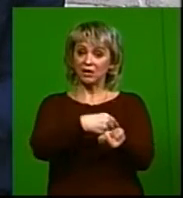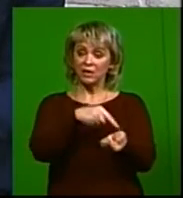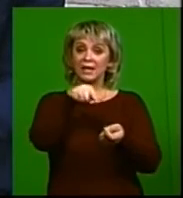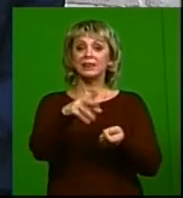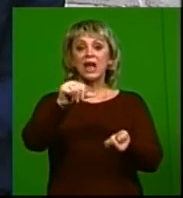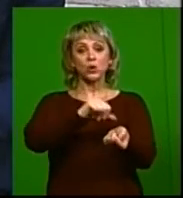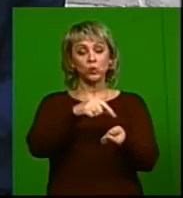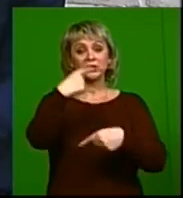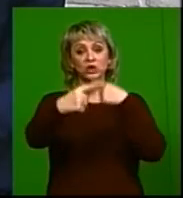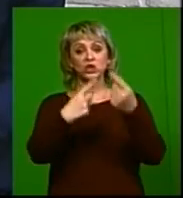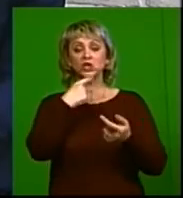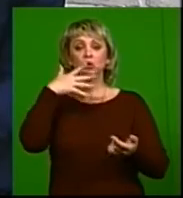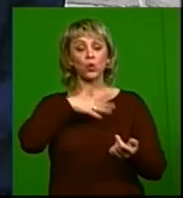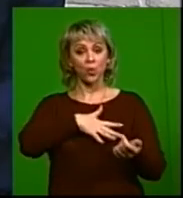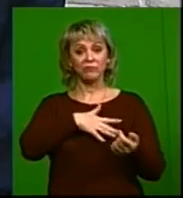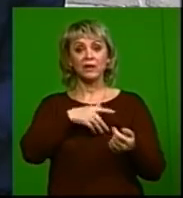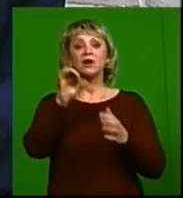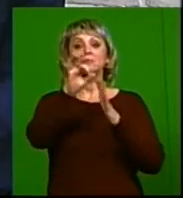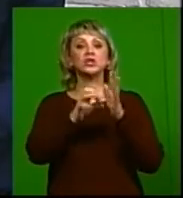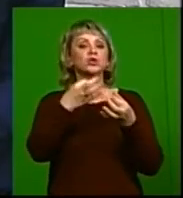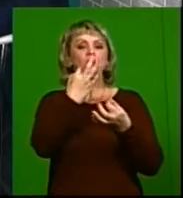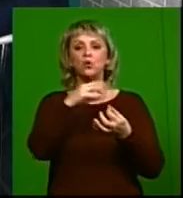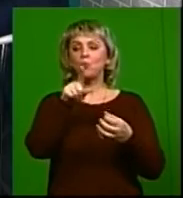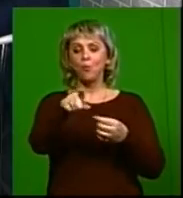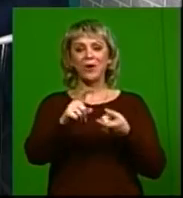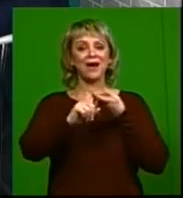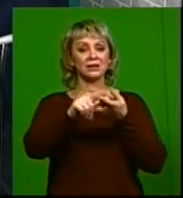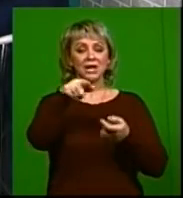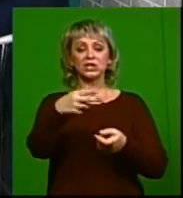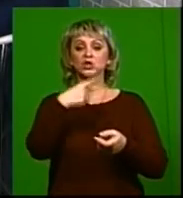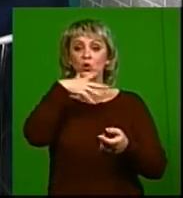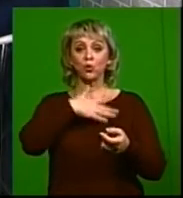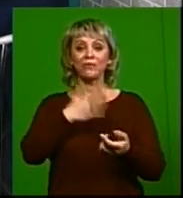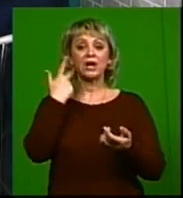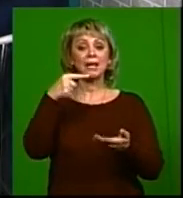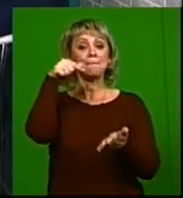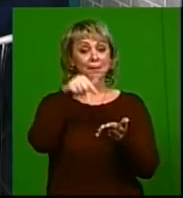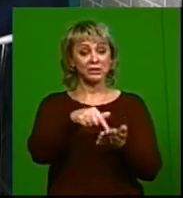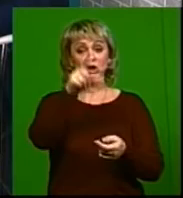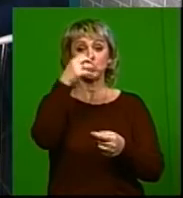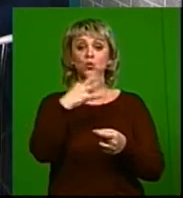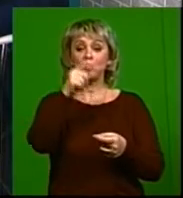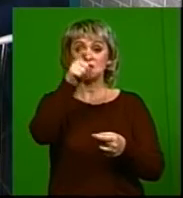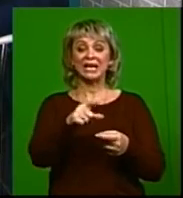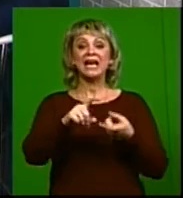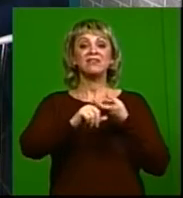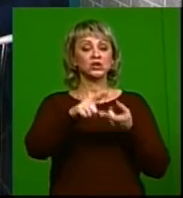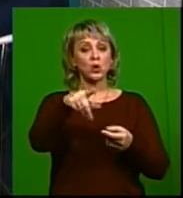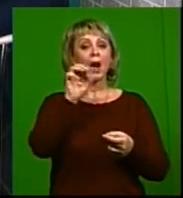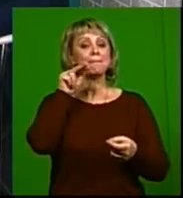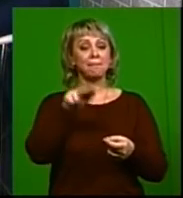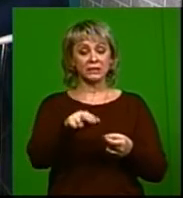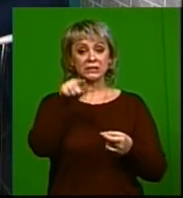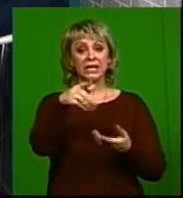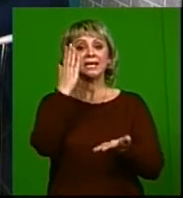наркотиков через кровь. В принципе, любой контакт с кровью, когда она попадает в кровоток другого человека, это инфекционно опасный контакт,